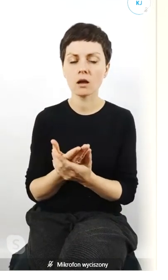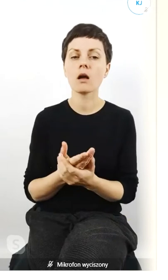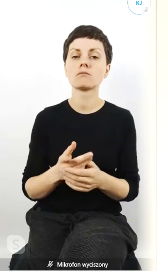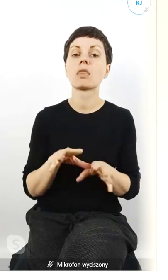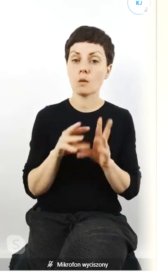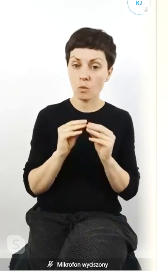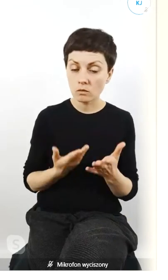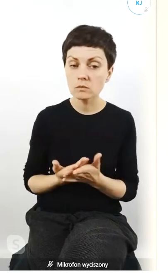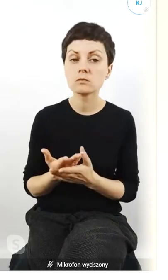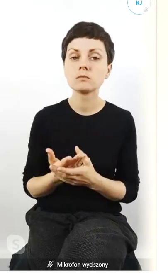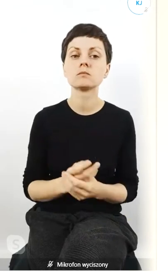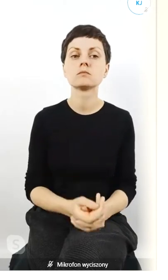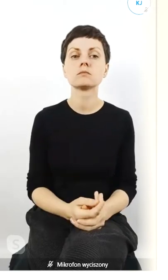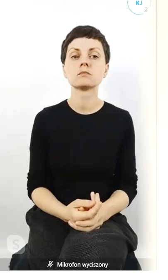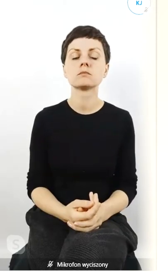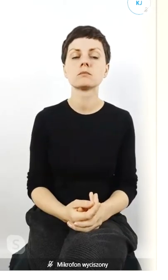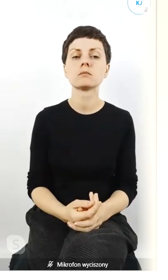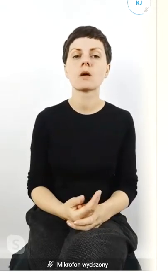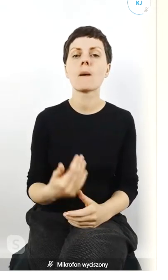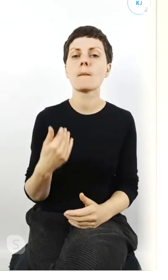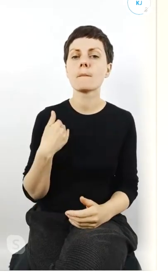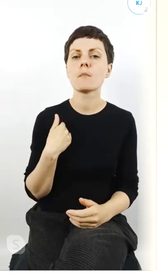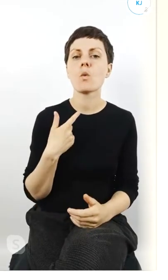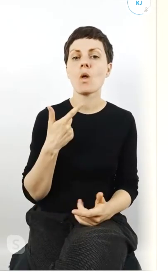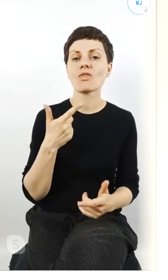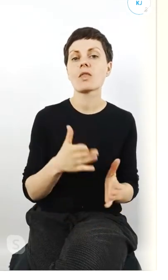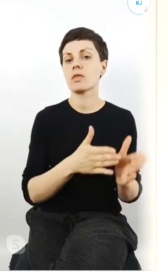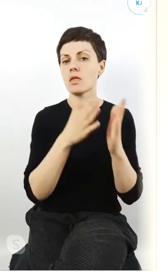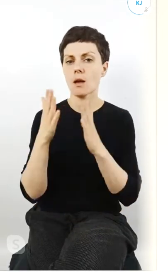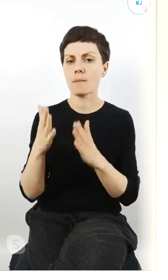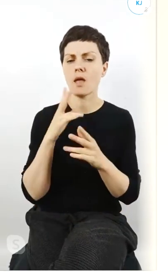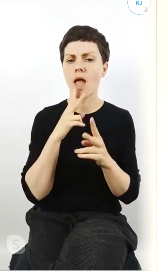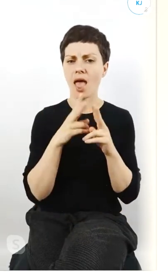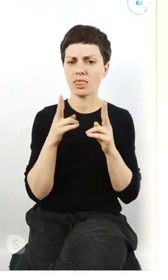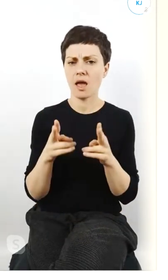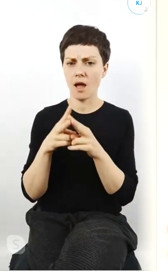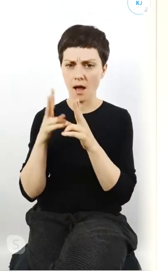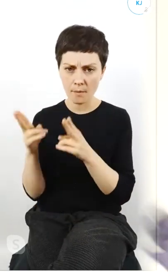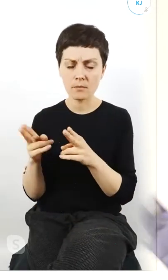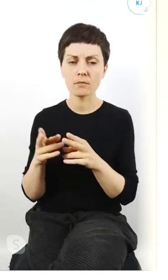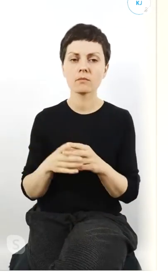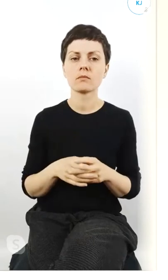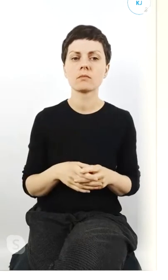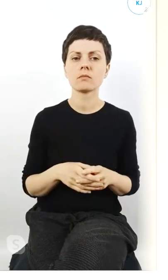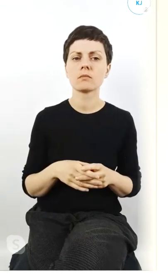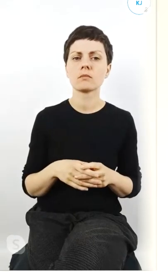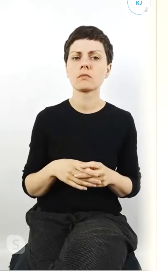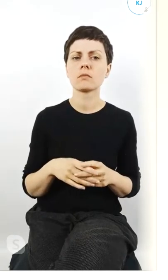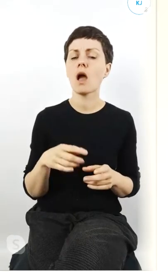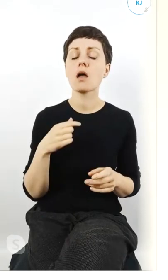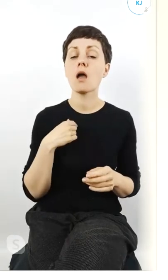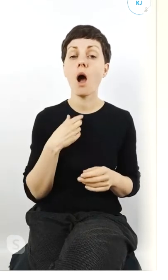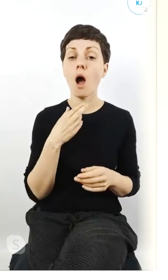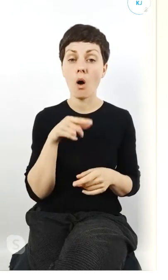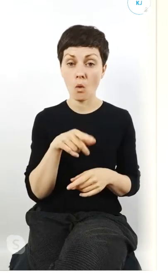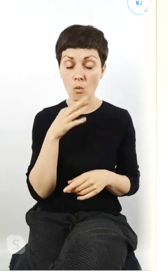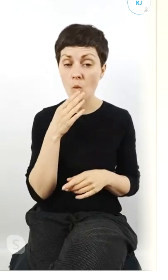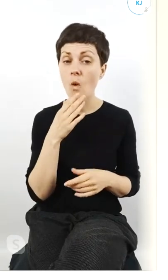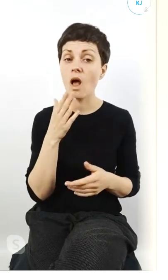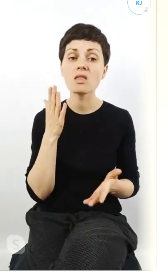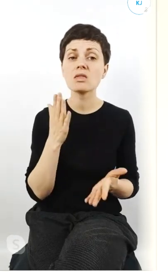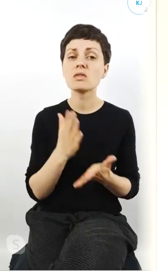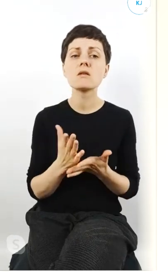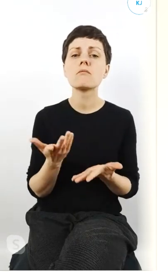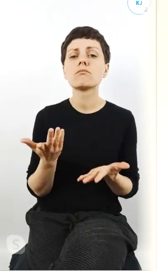były dwa kolejne etapy mówię to tylko z jakichś takich